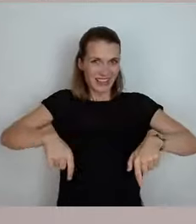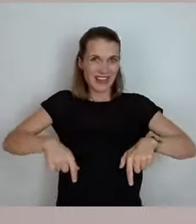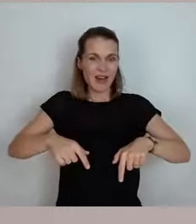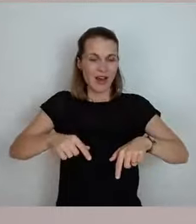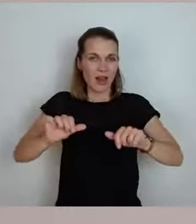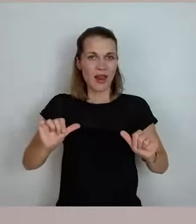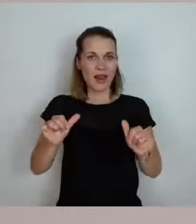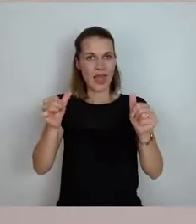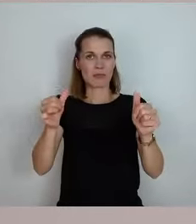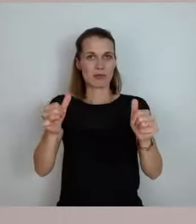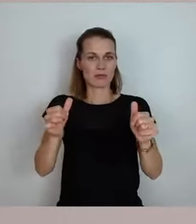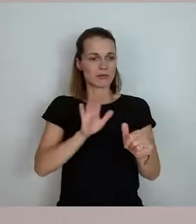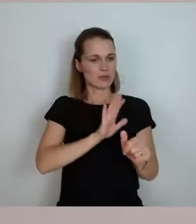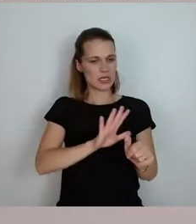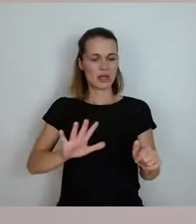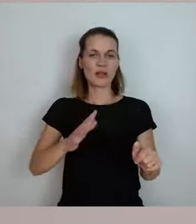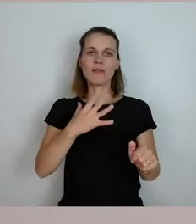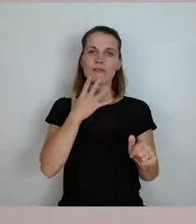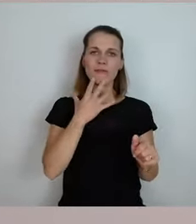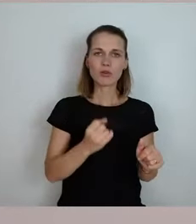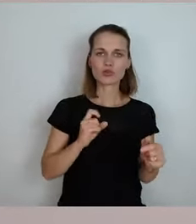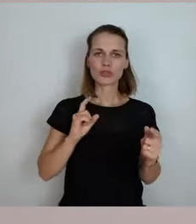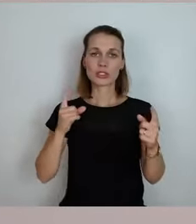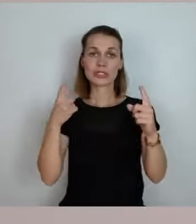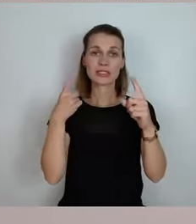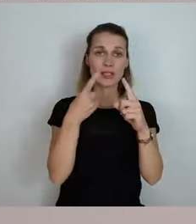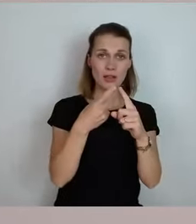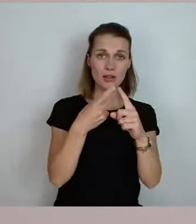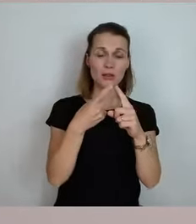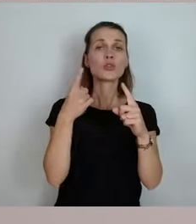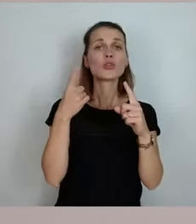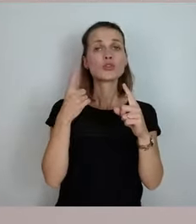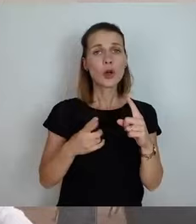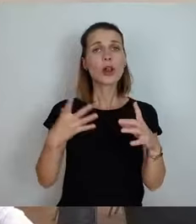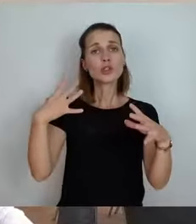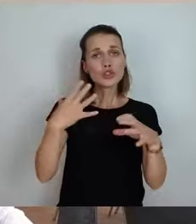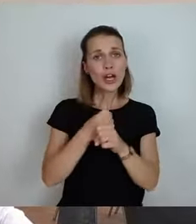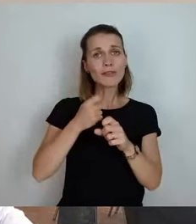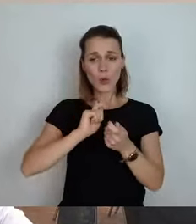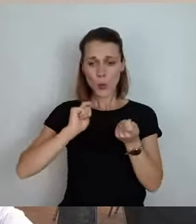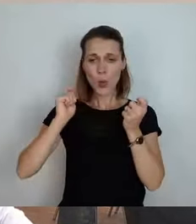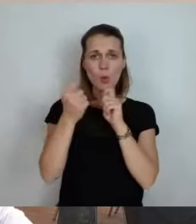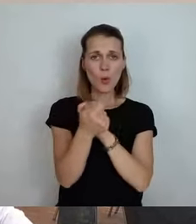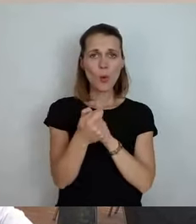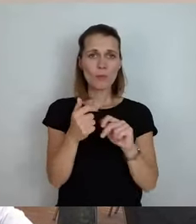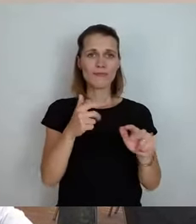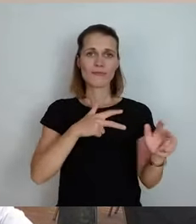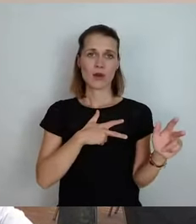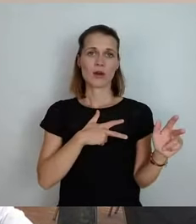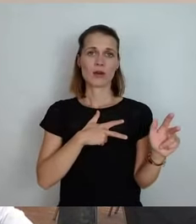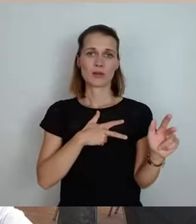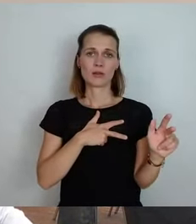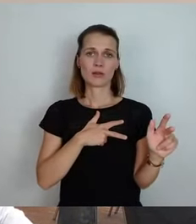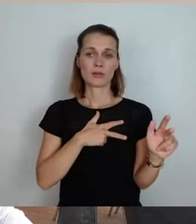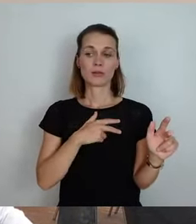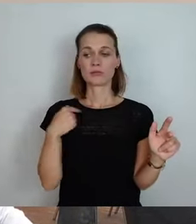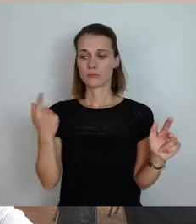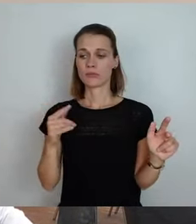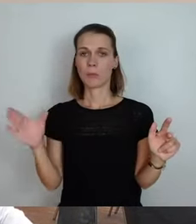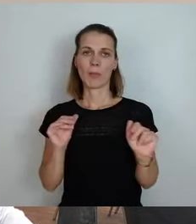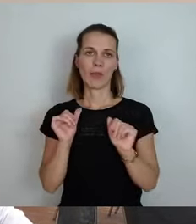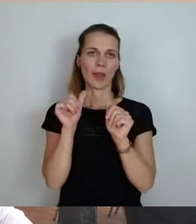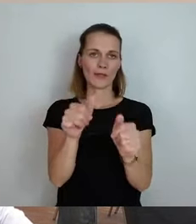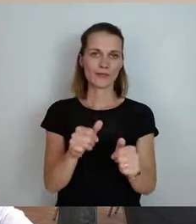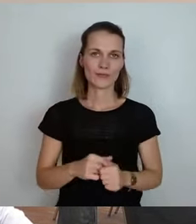Wünsche, die Ziele, die sie haben, auch realisieren können und dass man dabei mithilft. Ein Teil